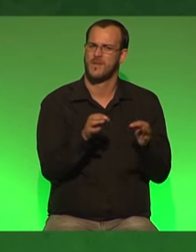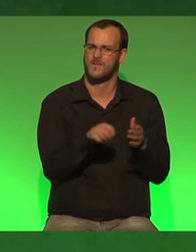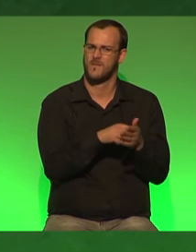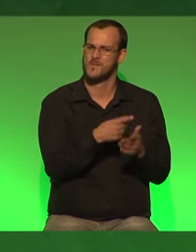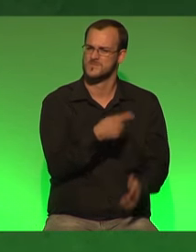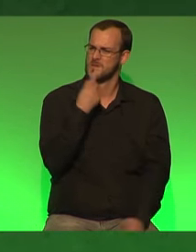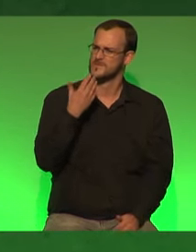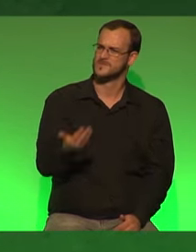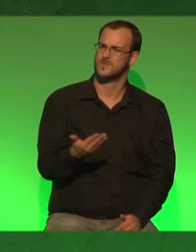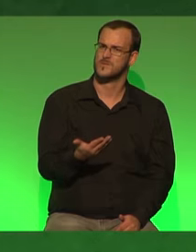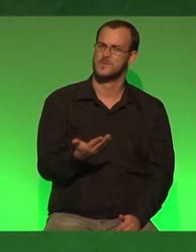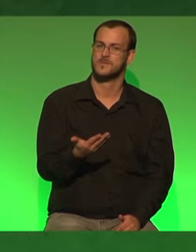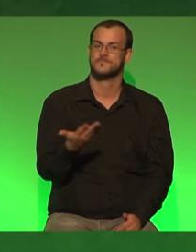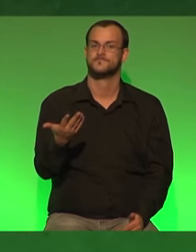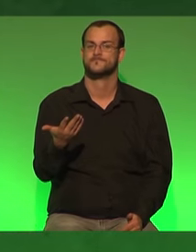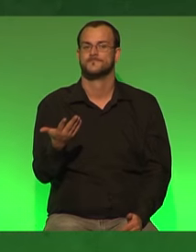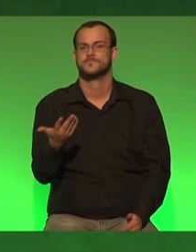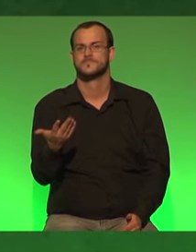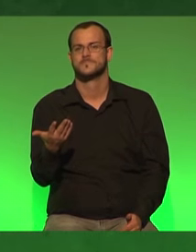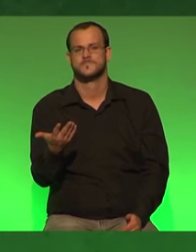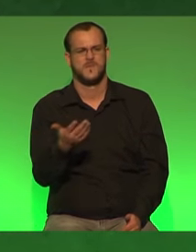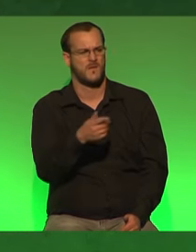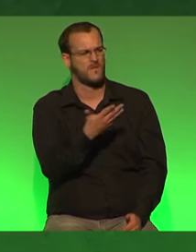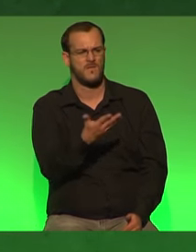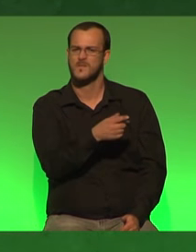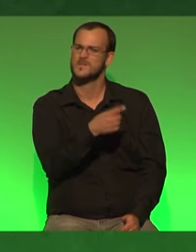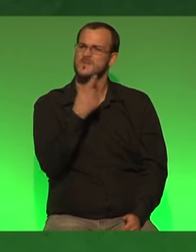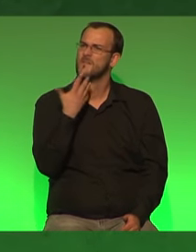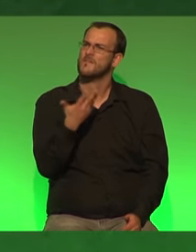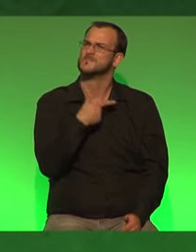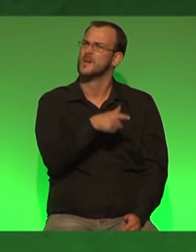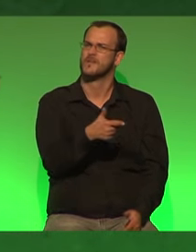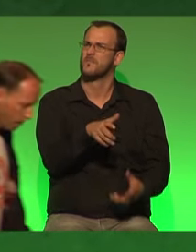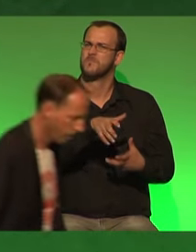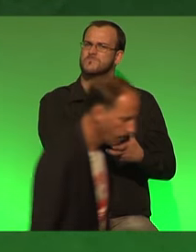wie die sterne so schön sagen was hat die bloß so ruiniert